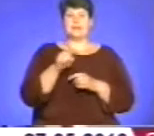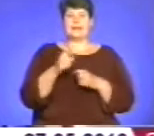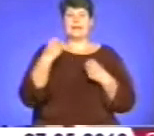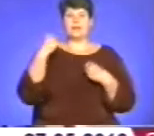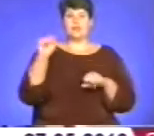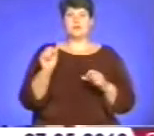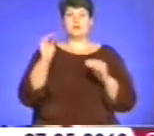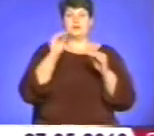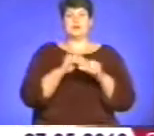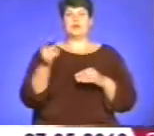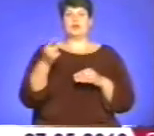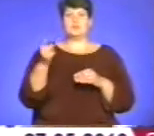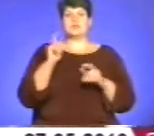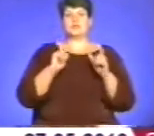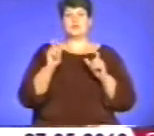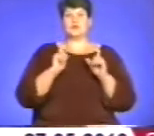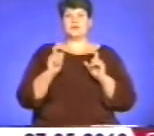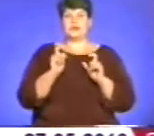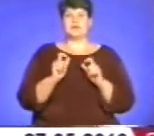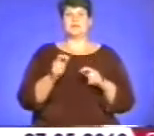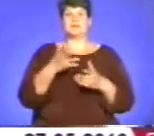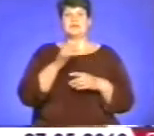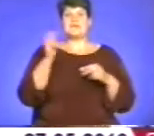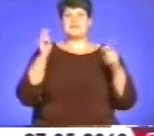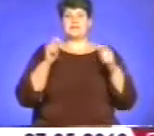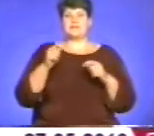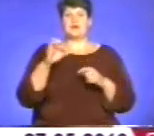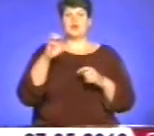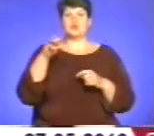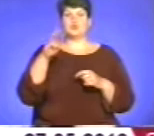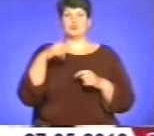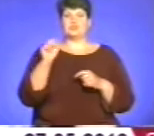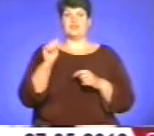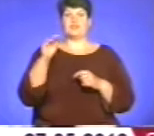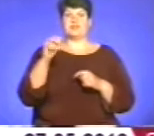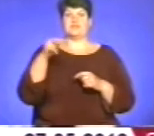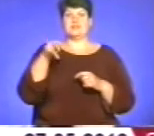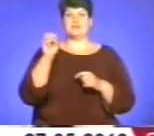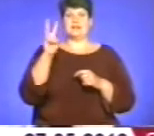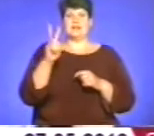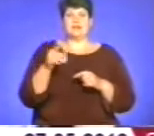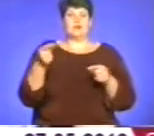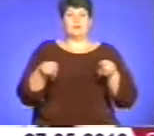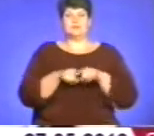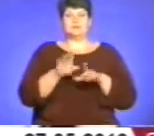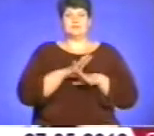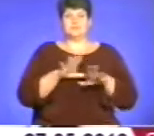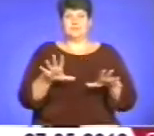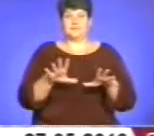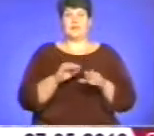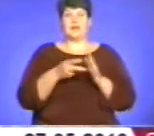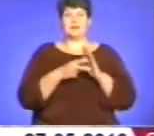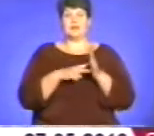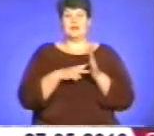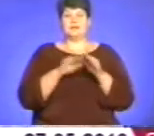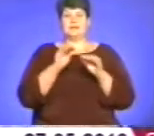студенти під час фестивалю Студфест 2013. Досі в Україні подібного ніхто не робив. Рекордсмени планували розмістити у